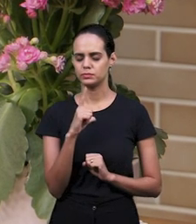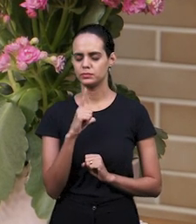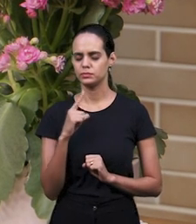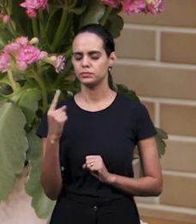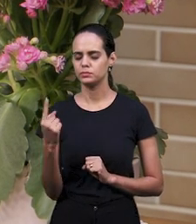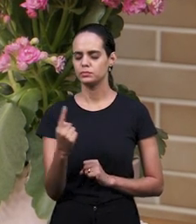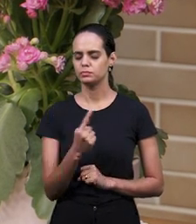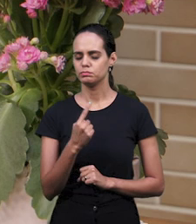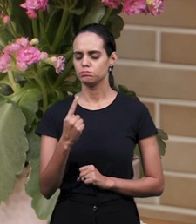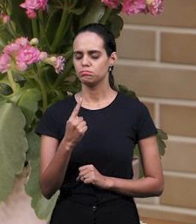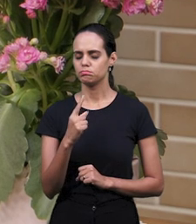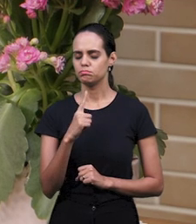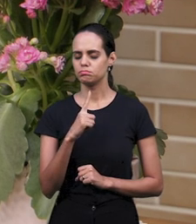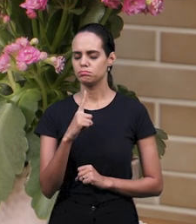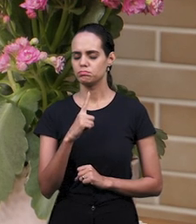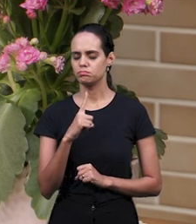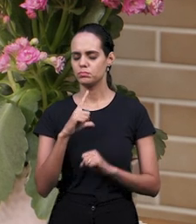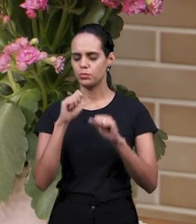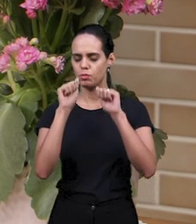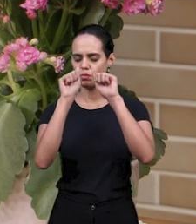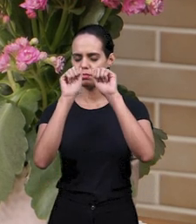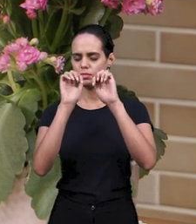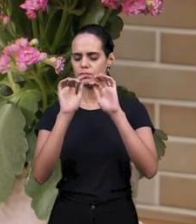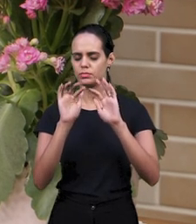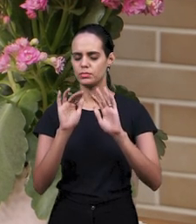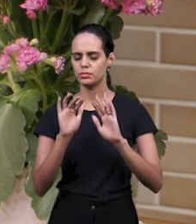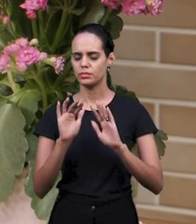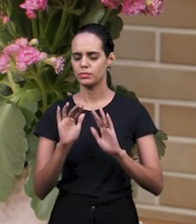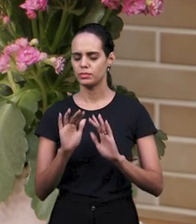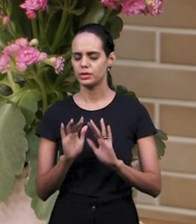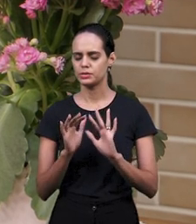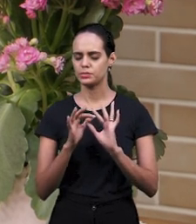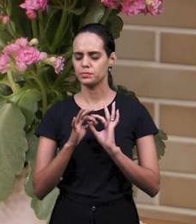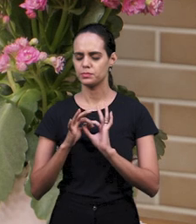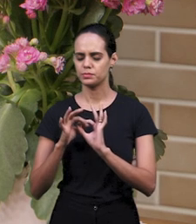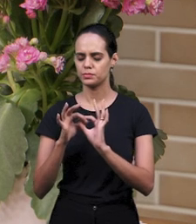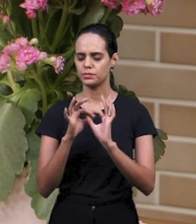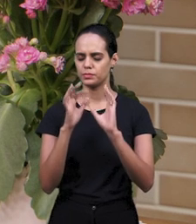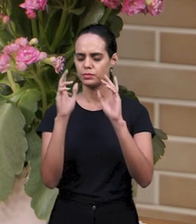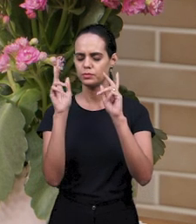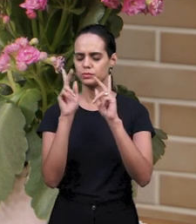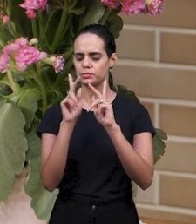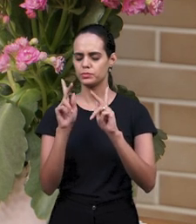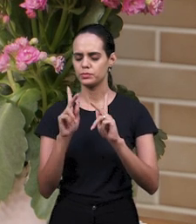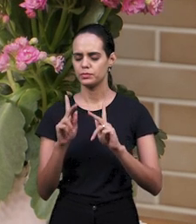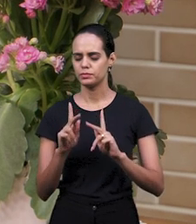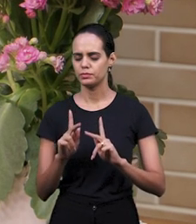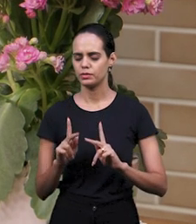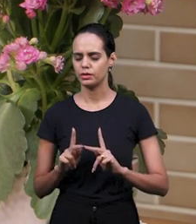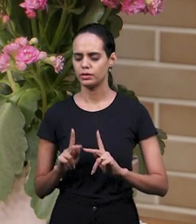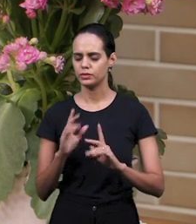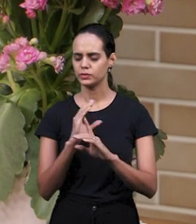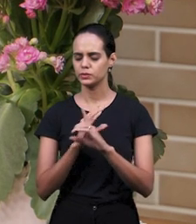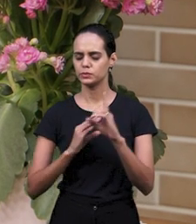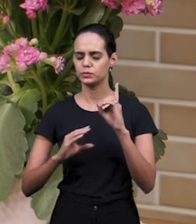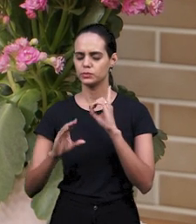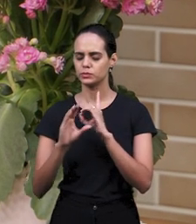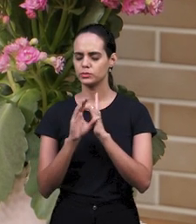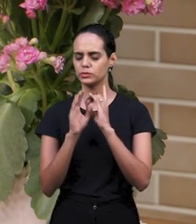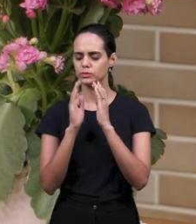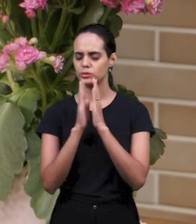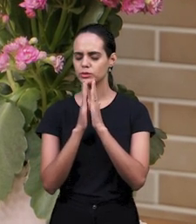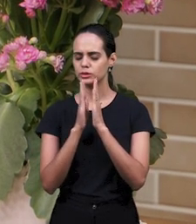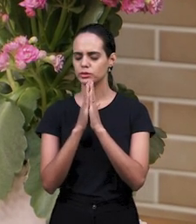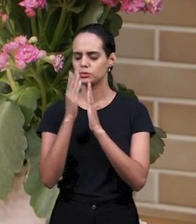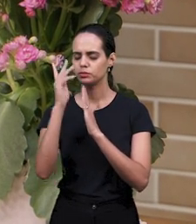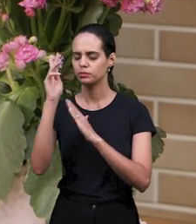через Него получить благословение общения и мира. На этом богослужении молитвенном, в Твоем